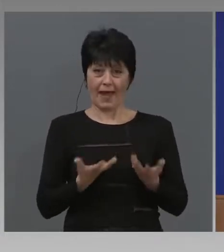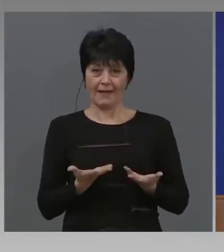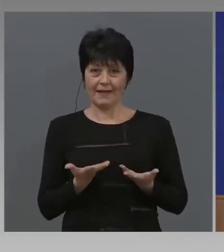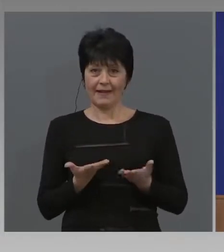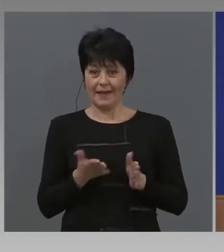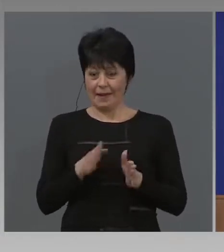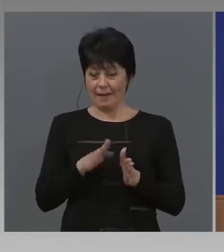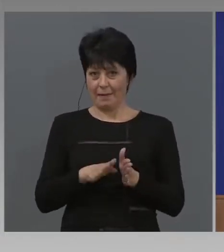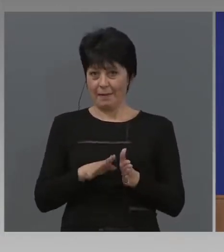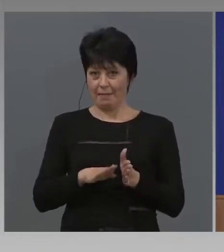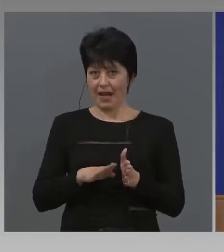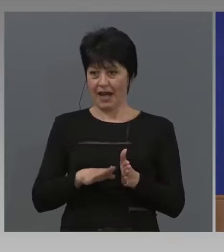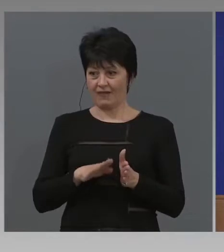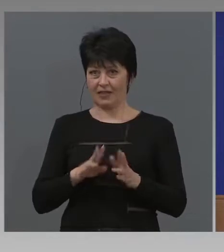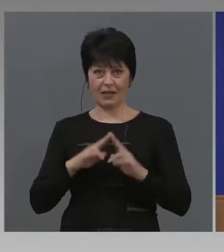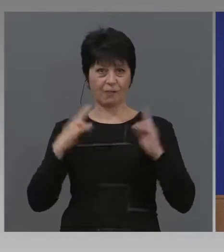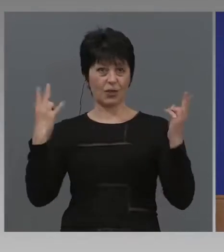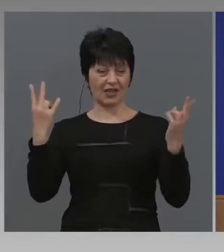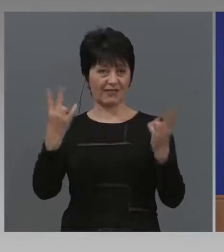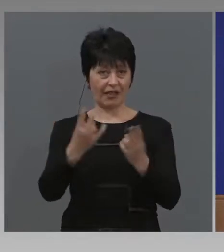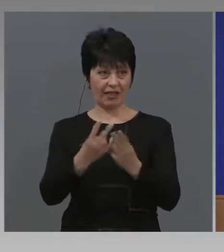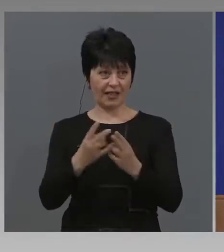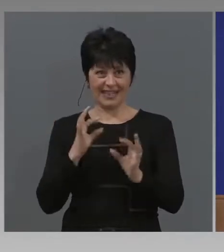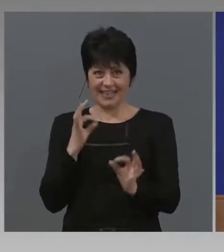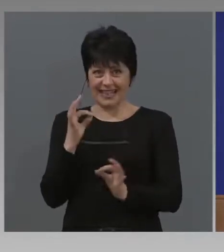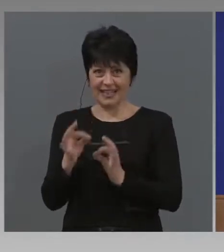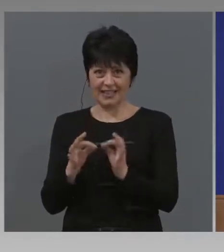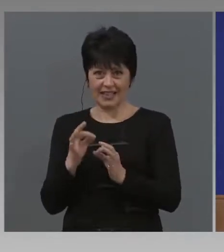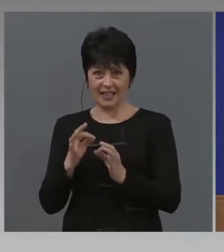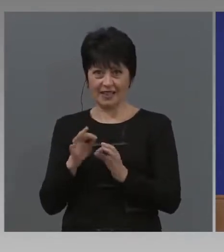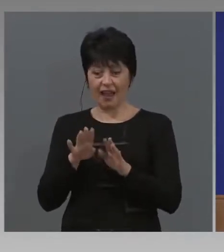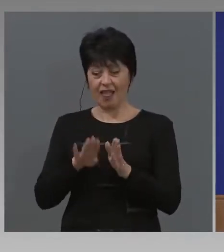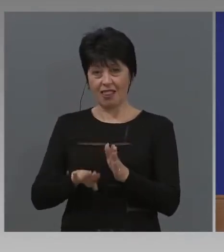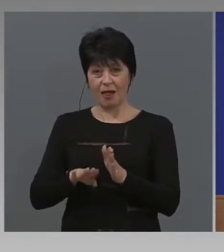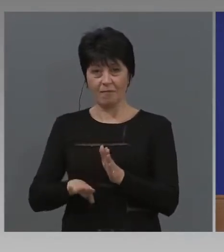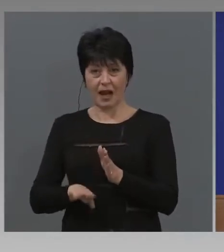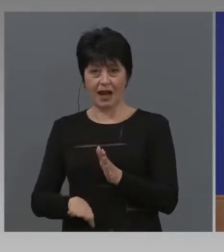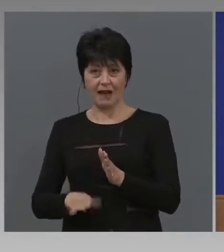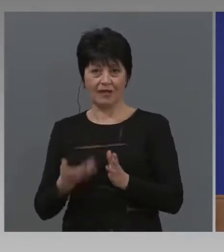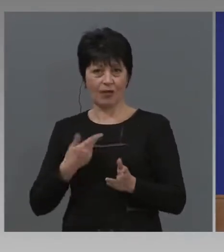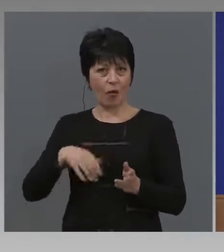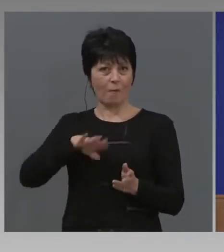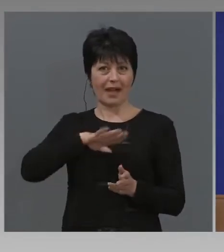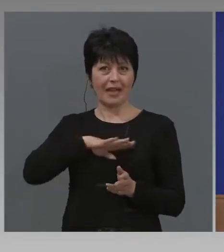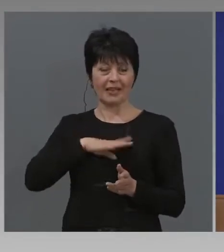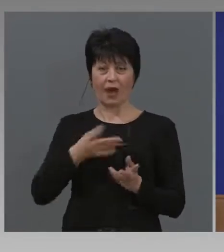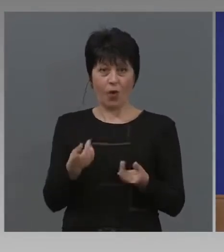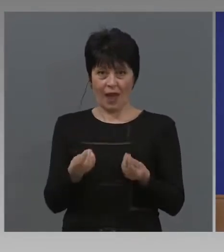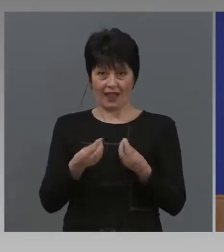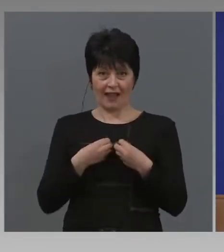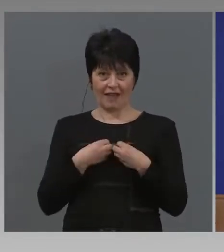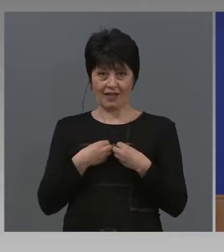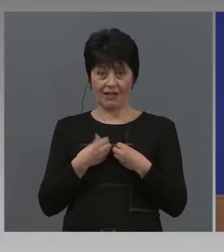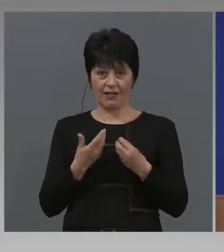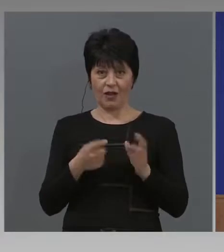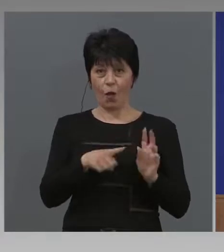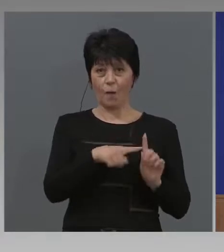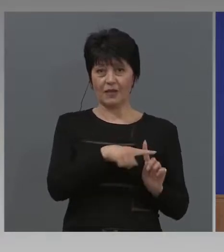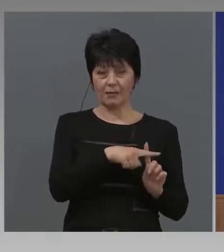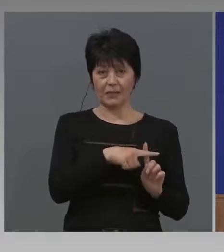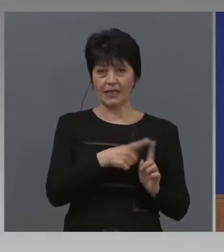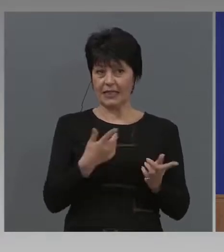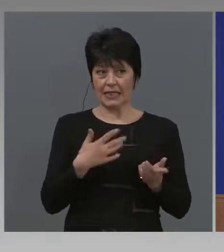Намаляват в света заразените? Намаляват умрелите? Кое дава оптимизъм? Има лекарство, има вакцина. Кое?